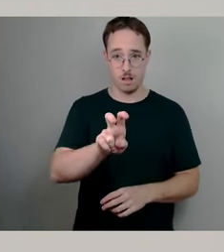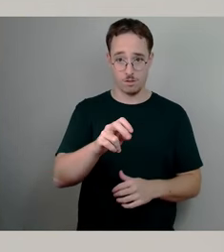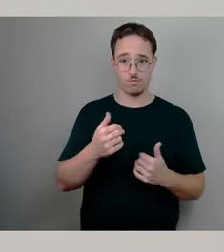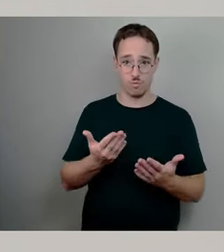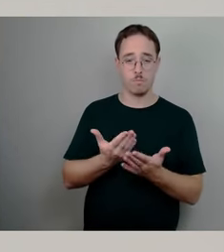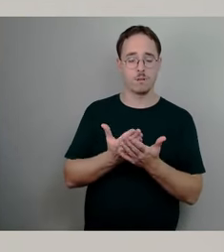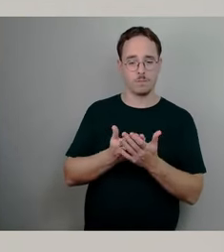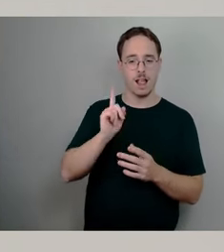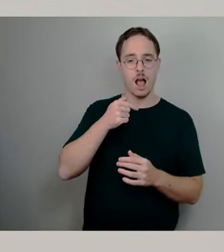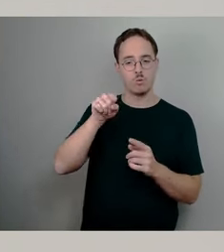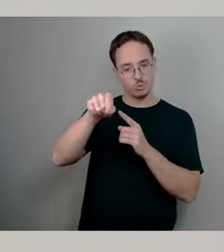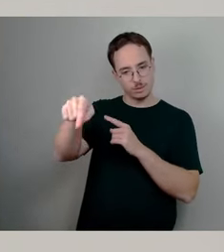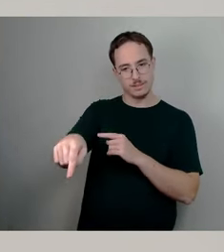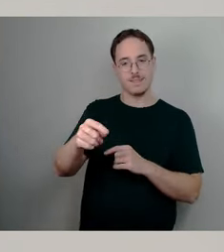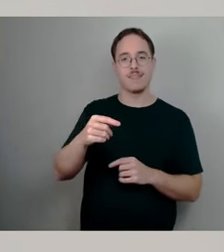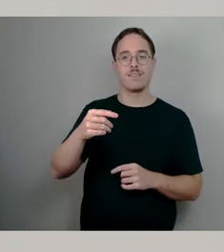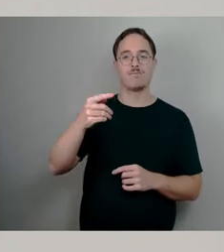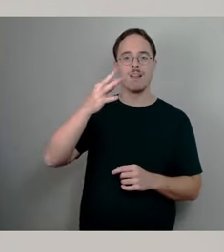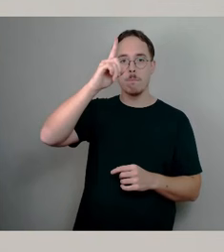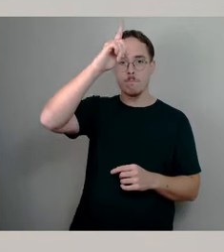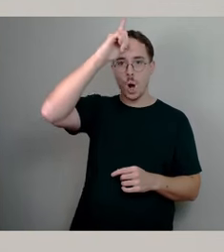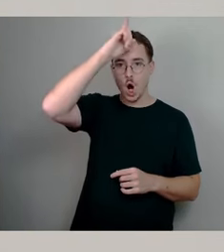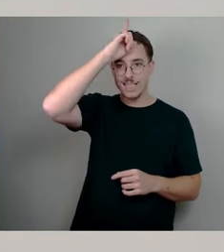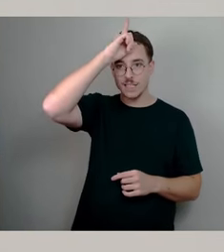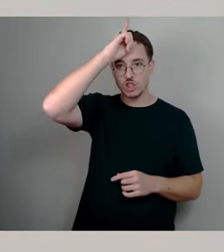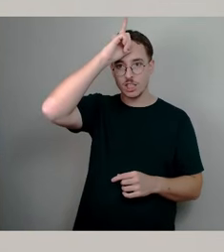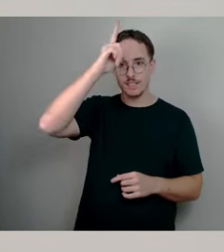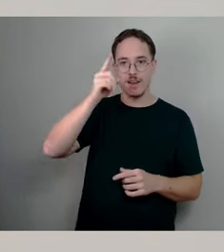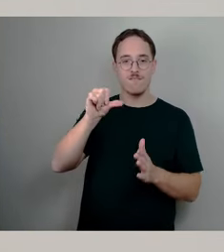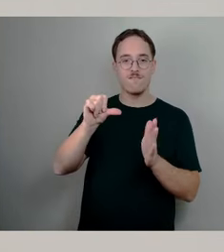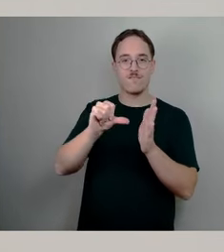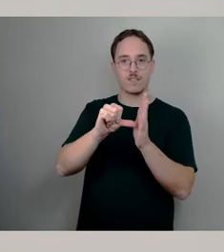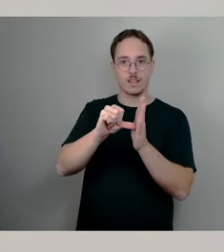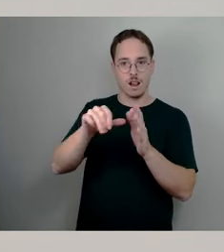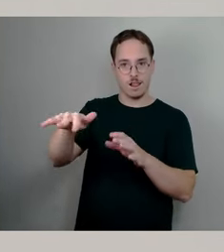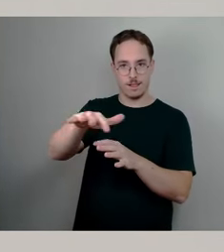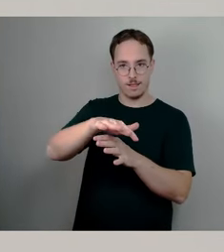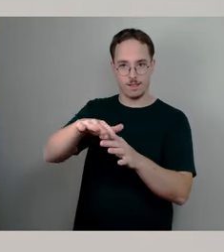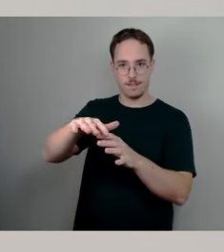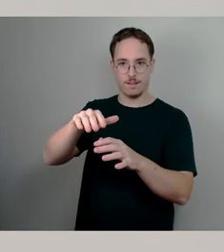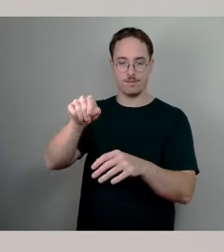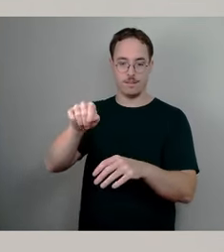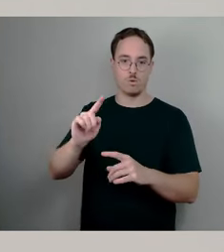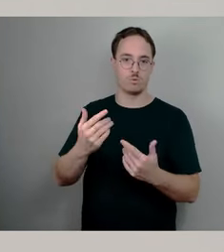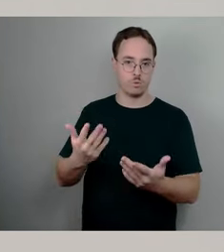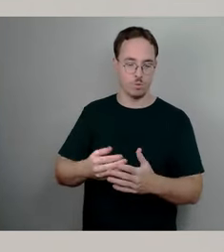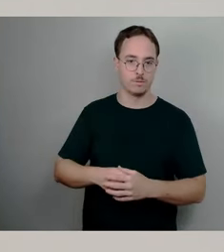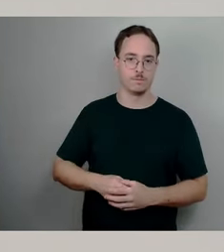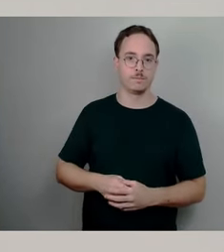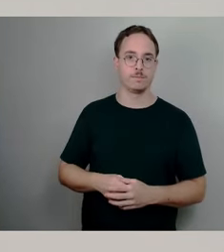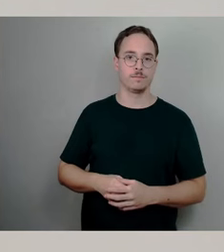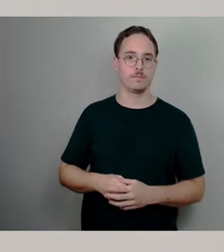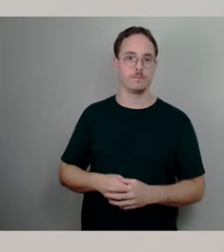Bautzenstraße, wurden analog auch durch verkehrstechnische Maßnahmen, pulgführerschaft der Straßenbahn und